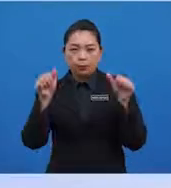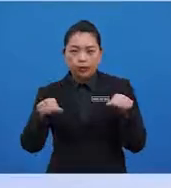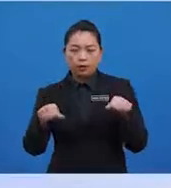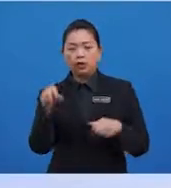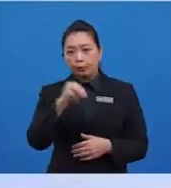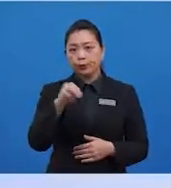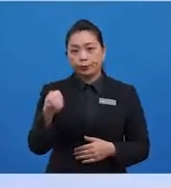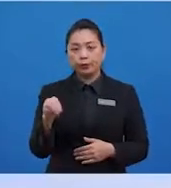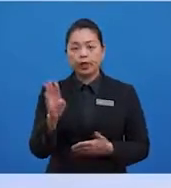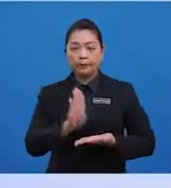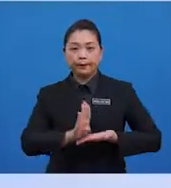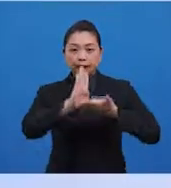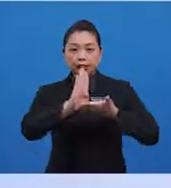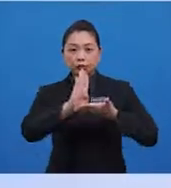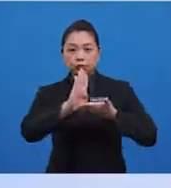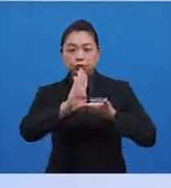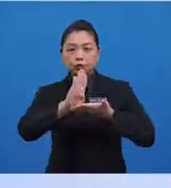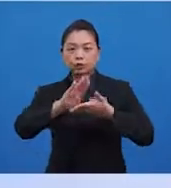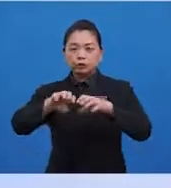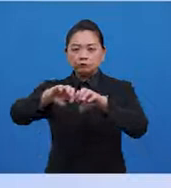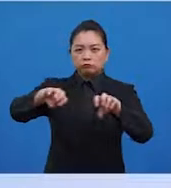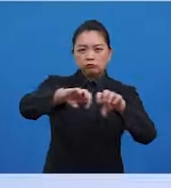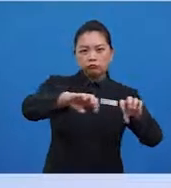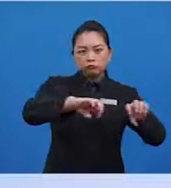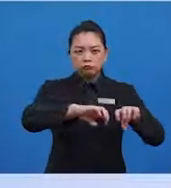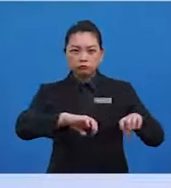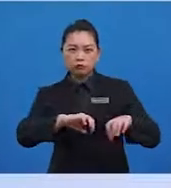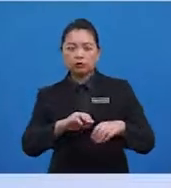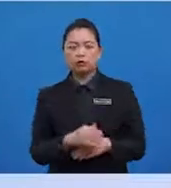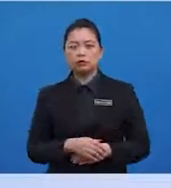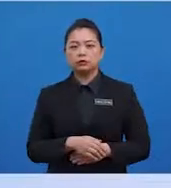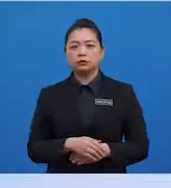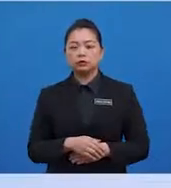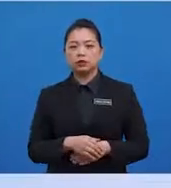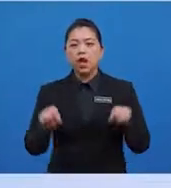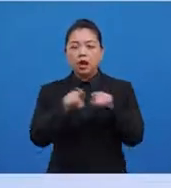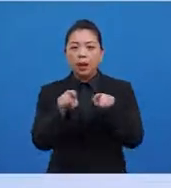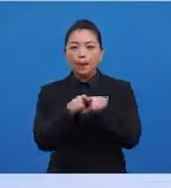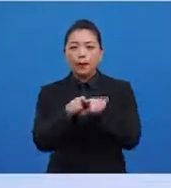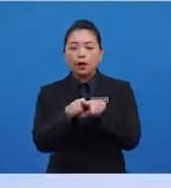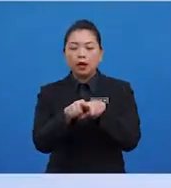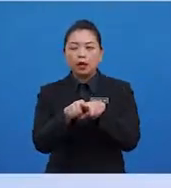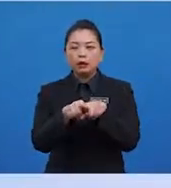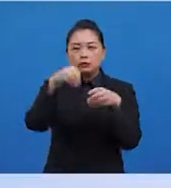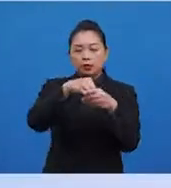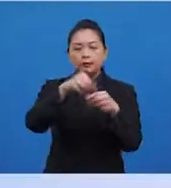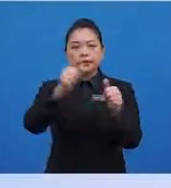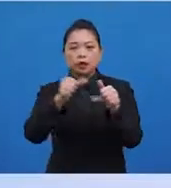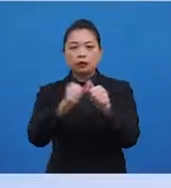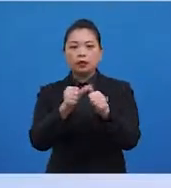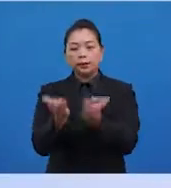murid-murid bantu mengagihkan orin yang sama bilangan bijinya ke dalam setiap bakul?